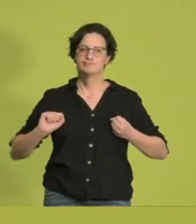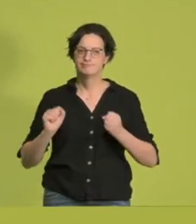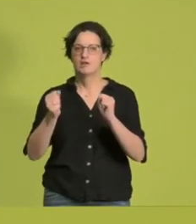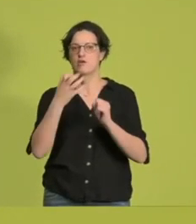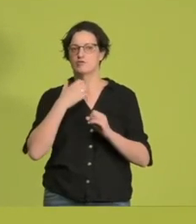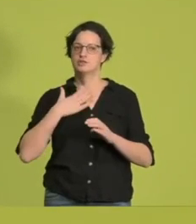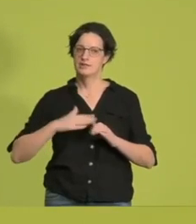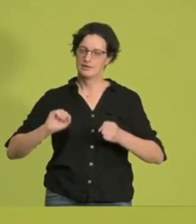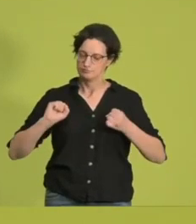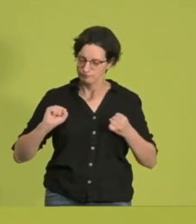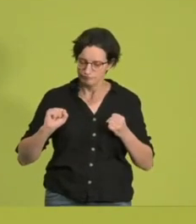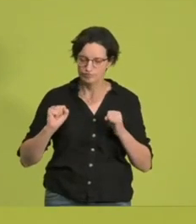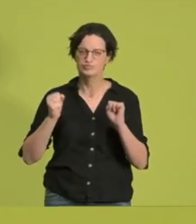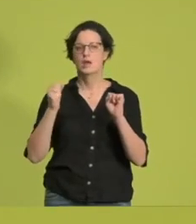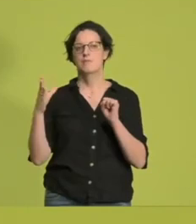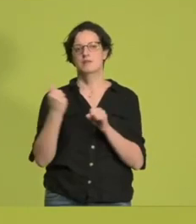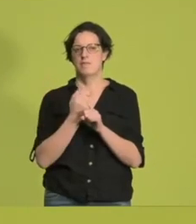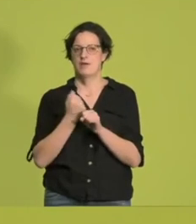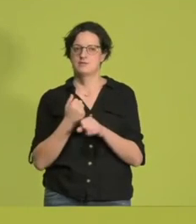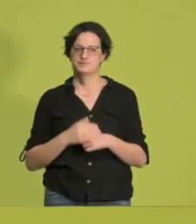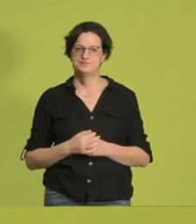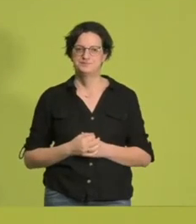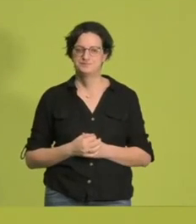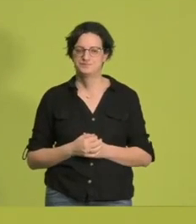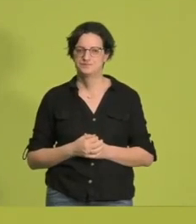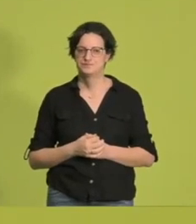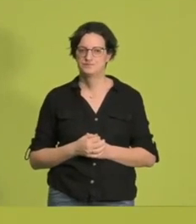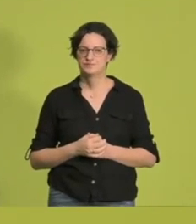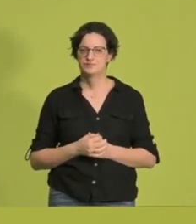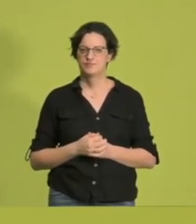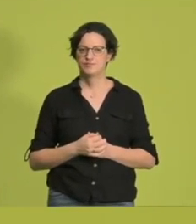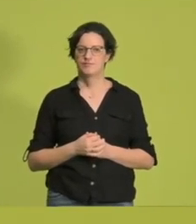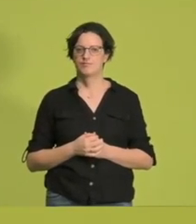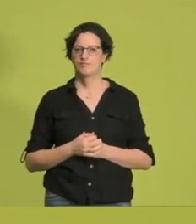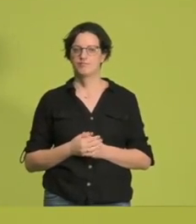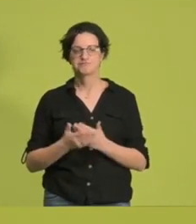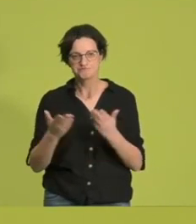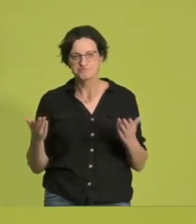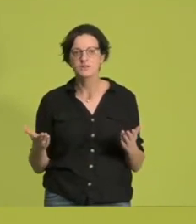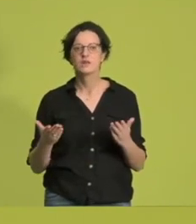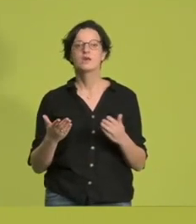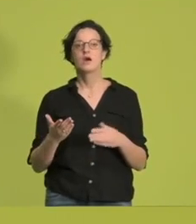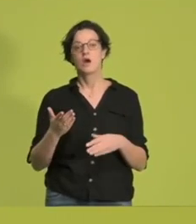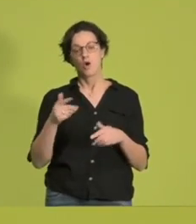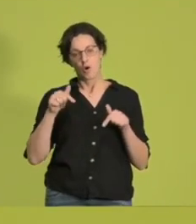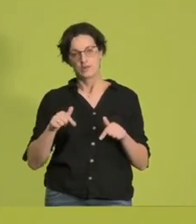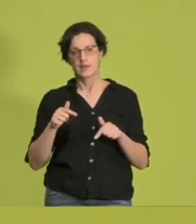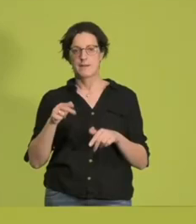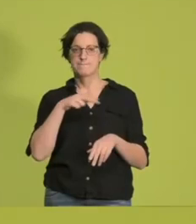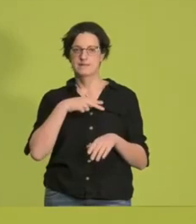intensiv, liebe Freundinnen und Freunde, mitarbeiten. Liebe Freundinnen und Freunde, nicht nur dieser Parteitag macht es deutlich,